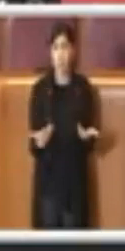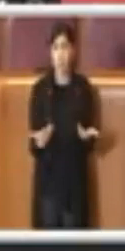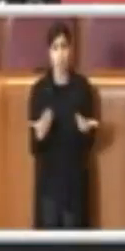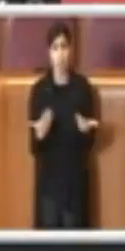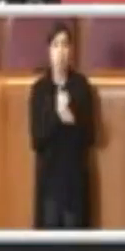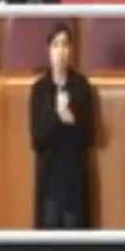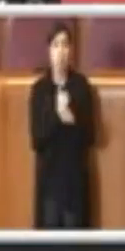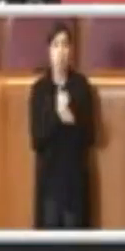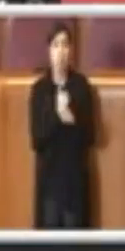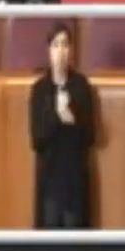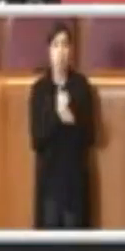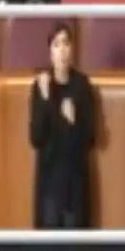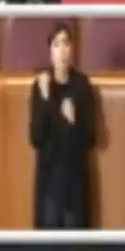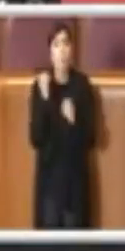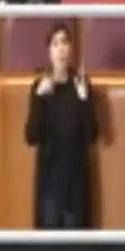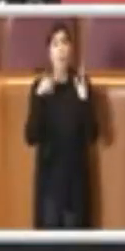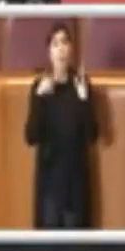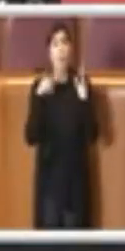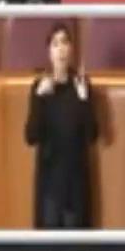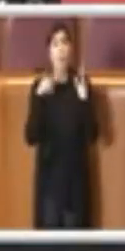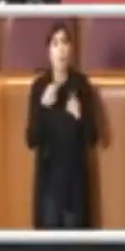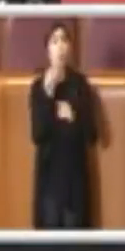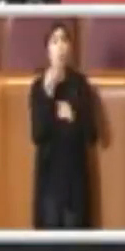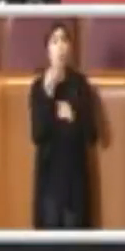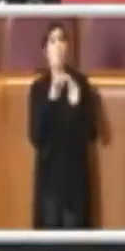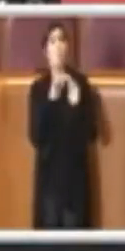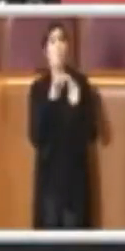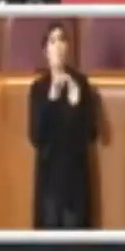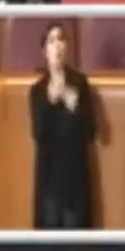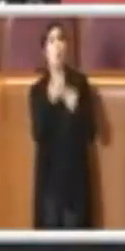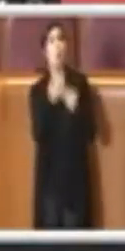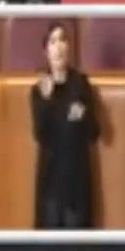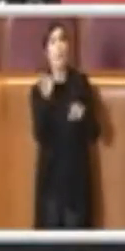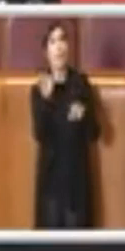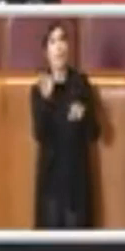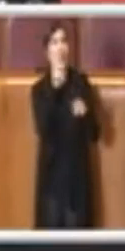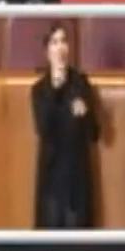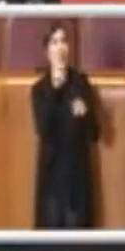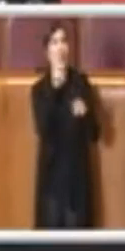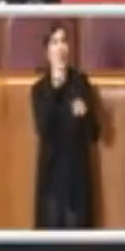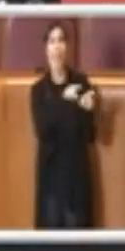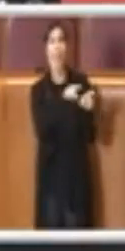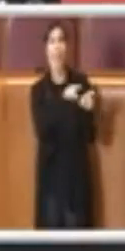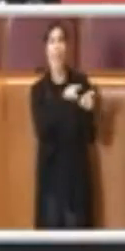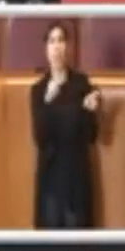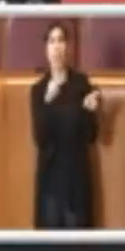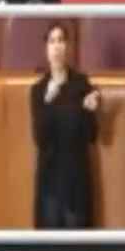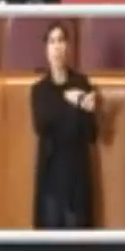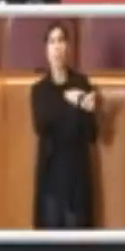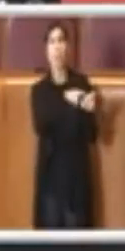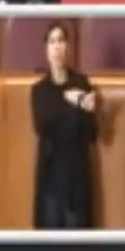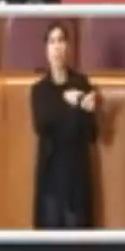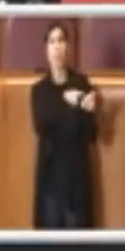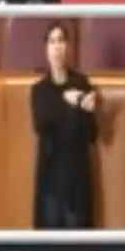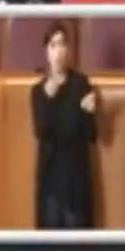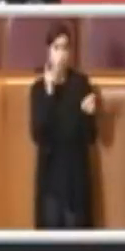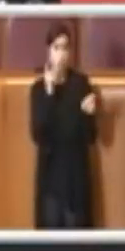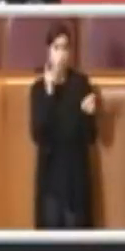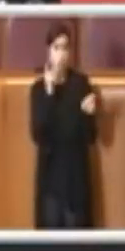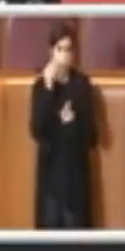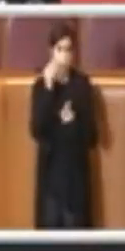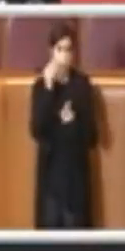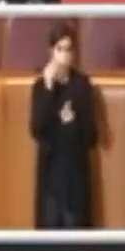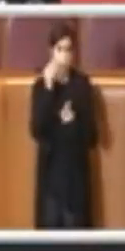dobbiamo sempre immaginare non solo la facciata del mondo dello spettacolo, quindi gli artisti ma i tecnici autori, i registi, imprese di